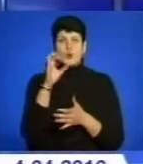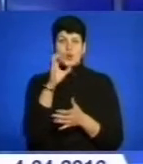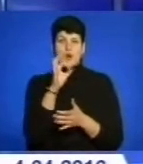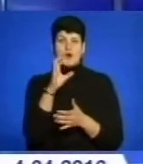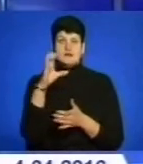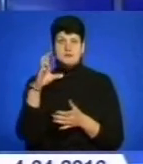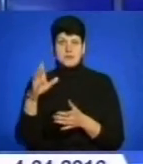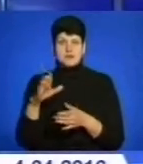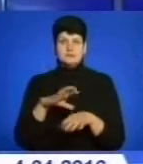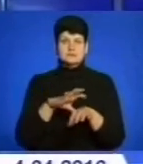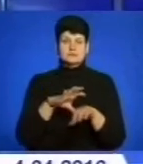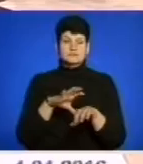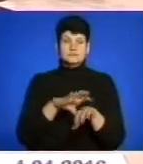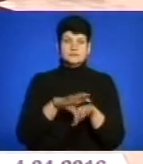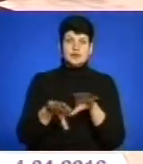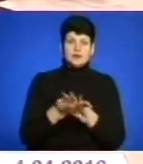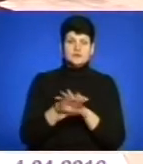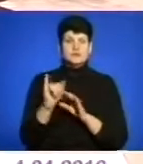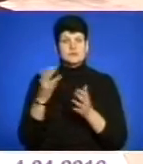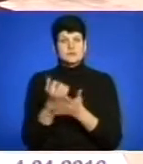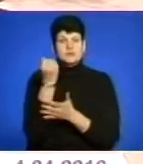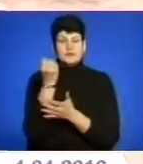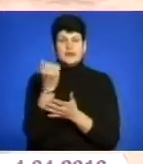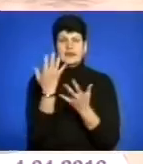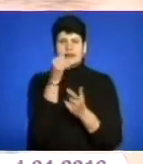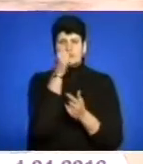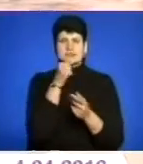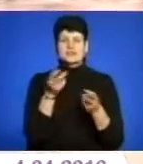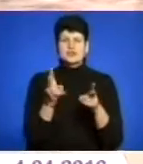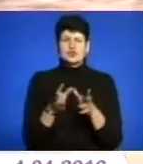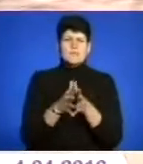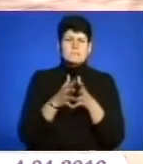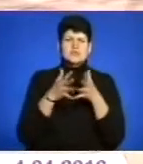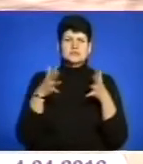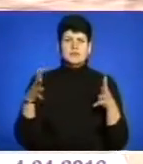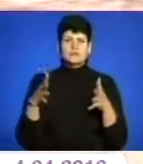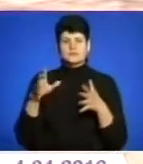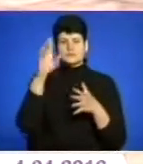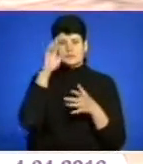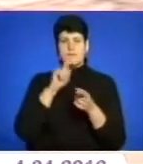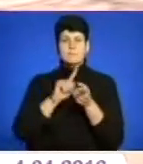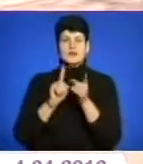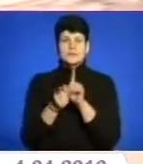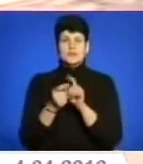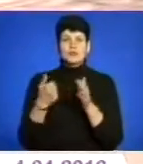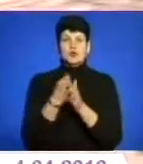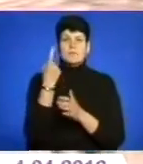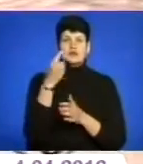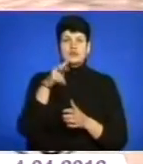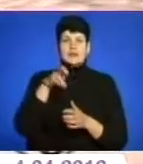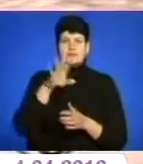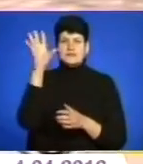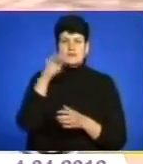багатоквартирних будинків. Лише кілька місяців залишилось до масштабного комунального перевороту. До 1 липня всім